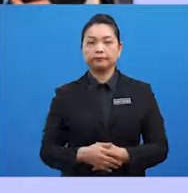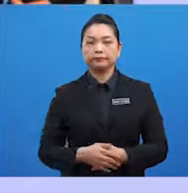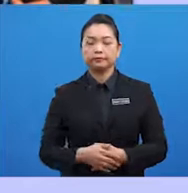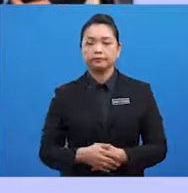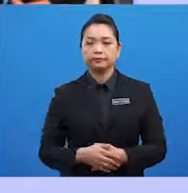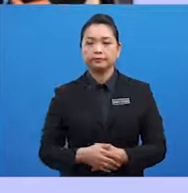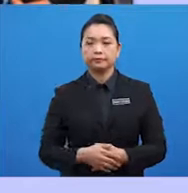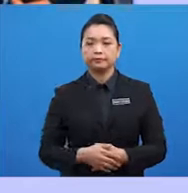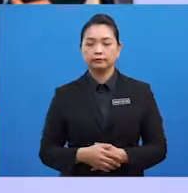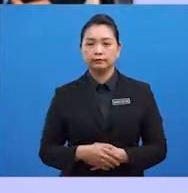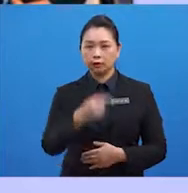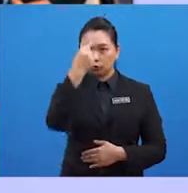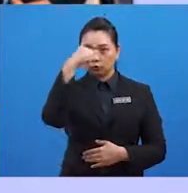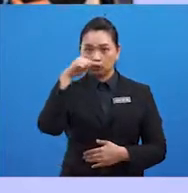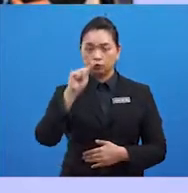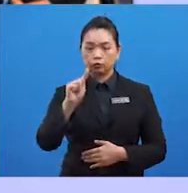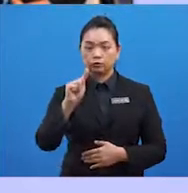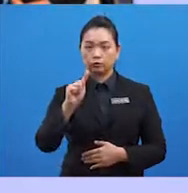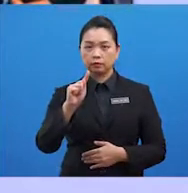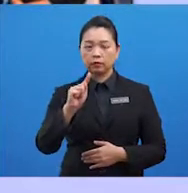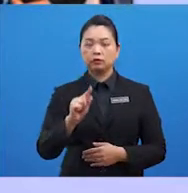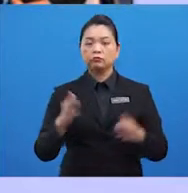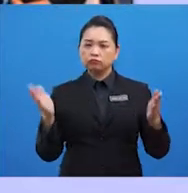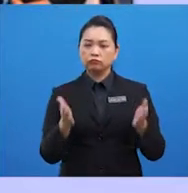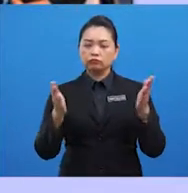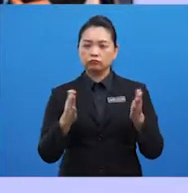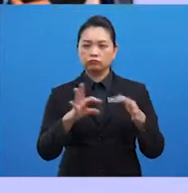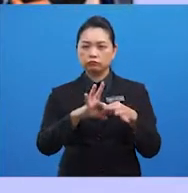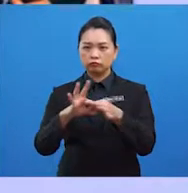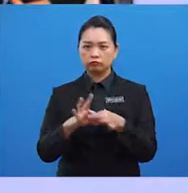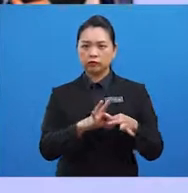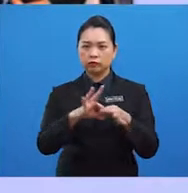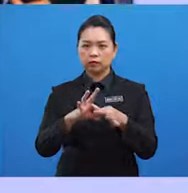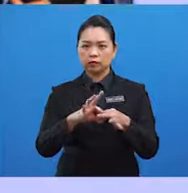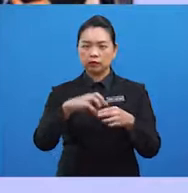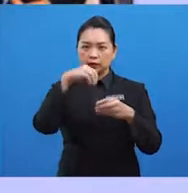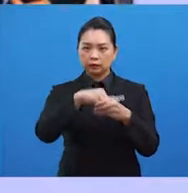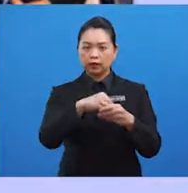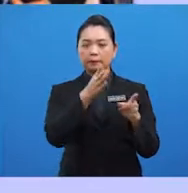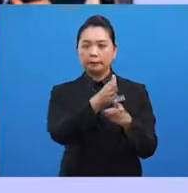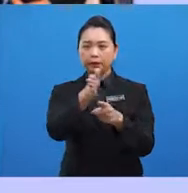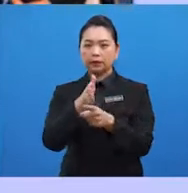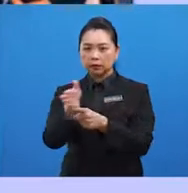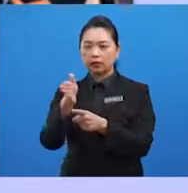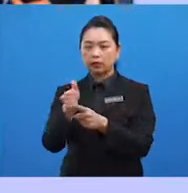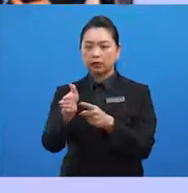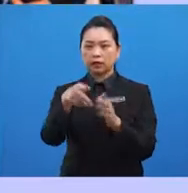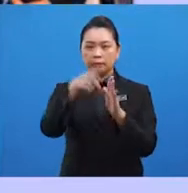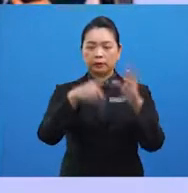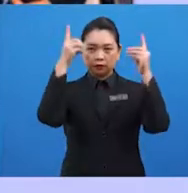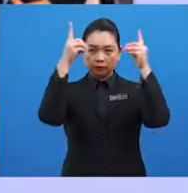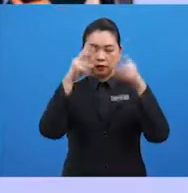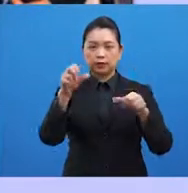ditubuhkan bertujuan untuk untuk menggalakkan kerjasama dalam bidang pendidikan,